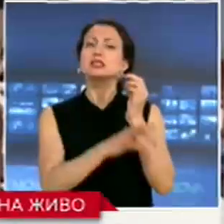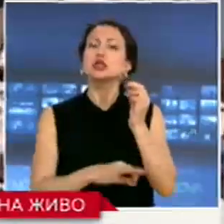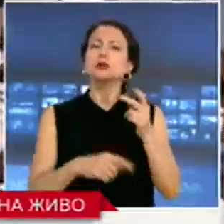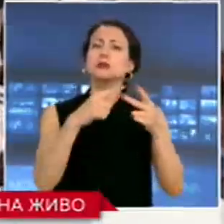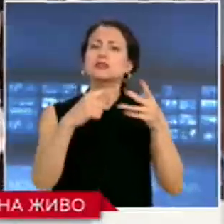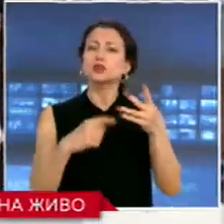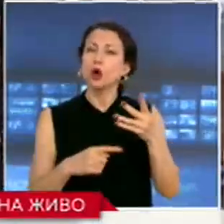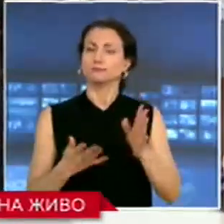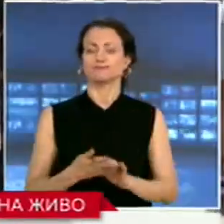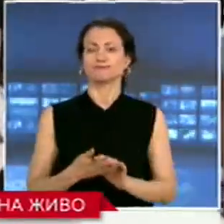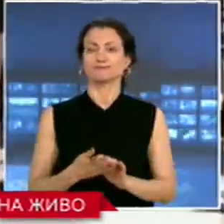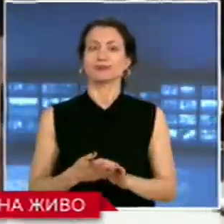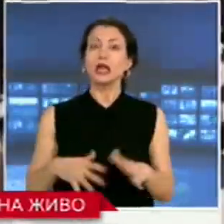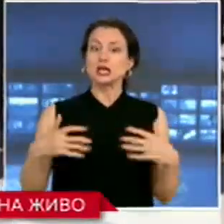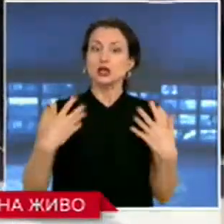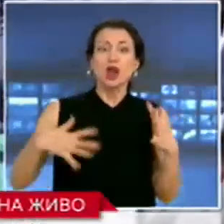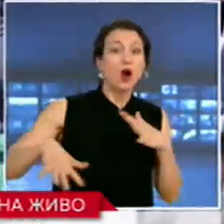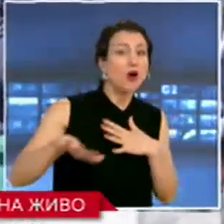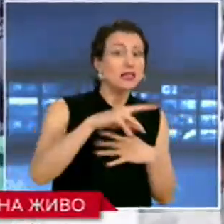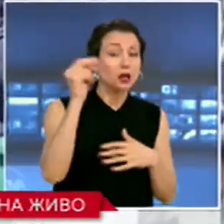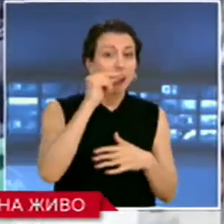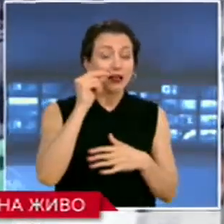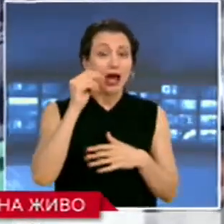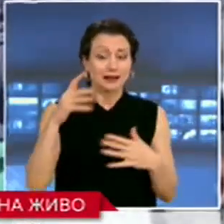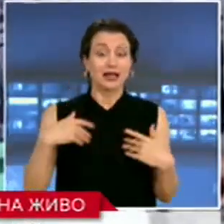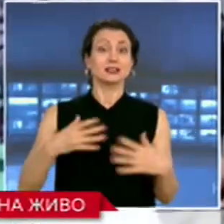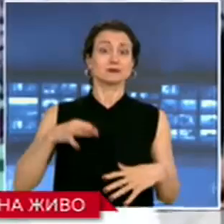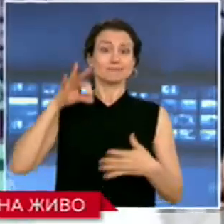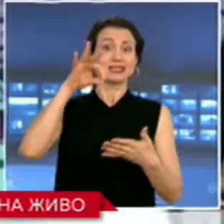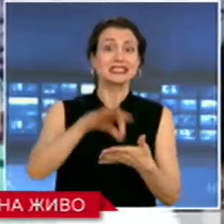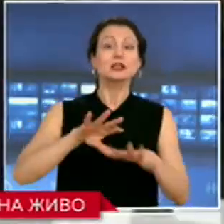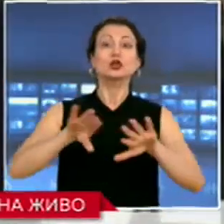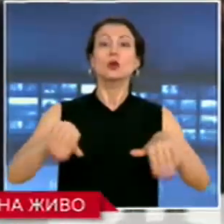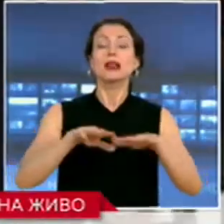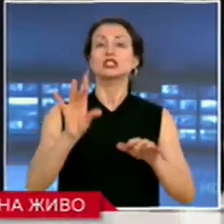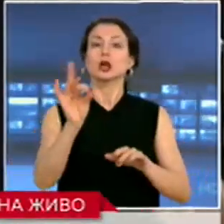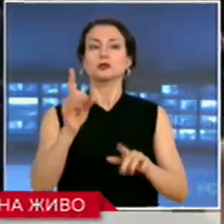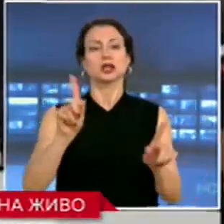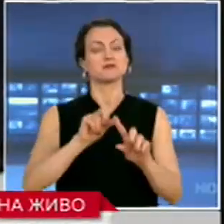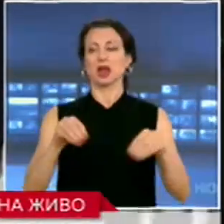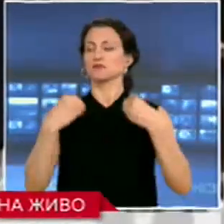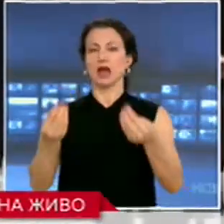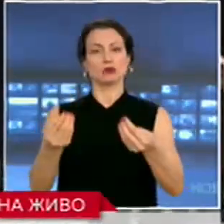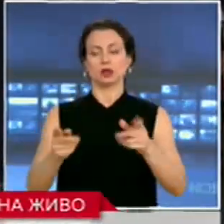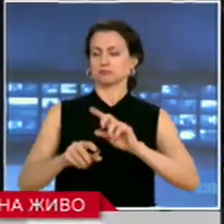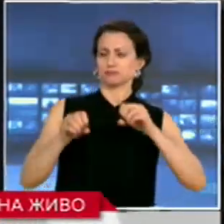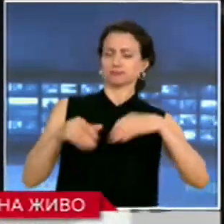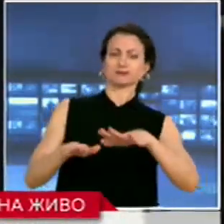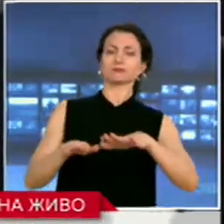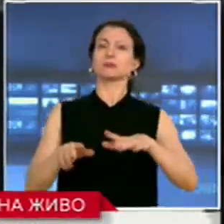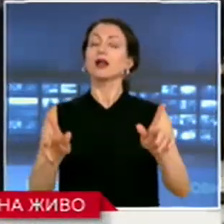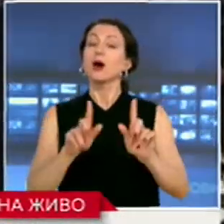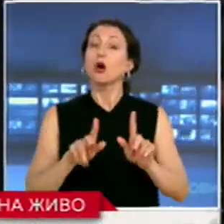Желаящи от цялата страна да посетят плажа Росенец не бяха допуснати от жандармерията с мотива, че има политическа проява на ДПС, в която по